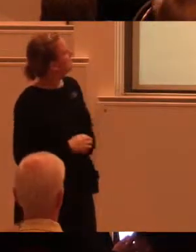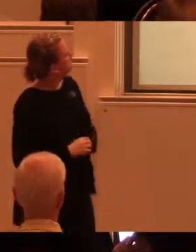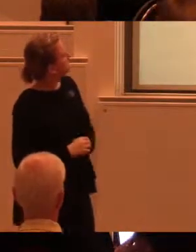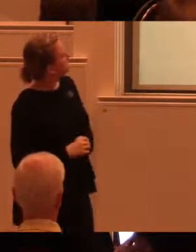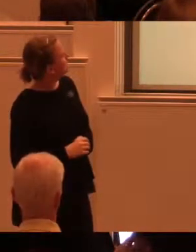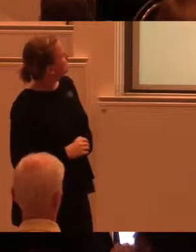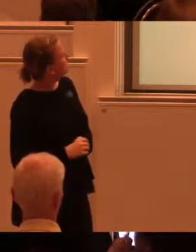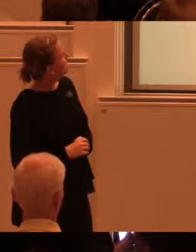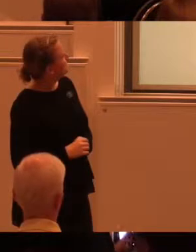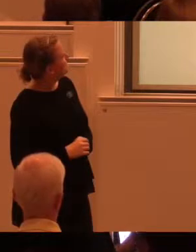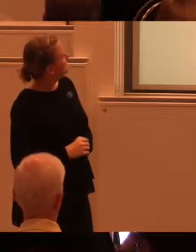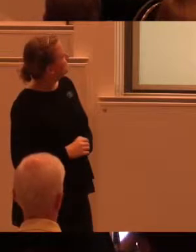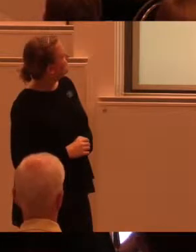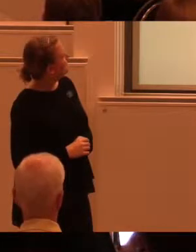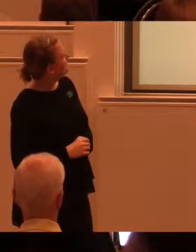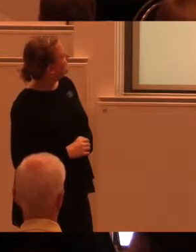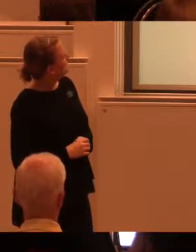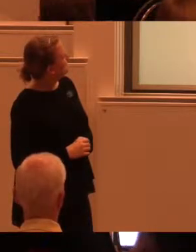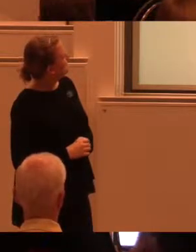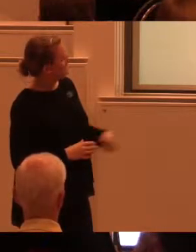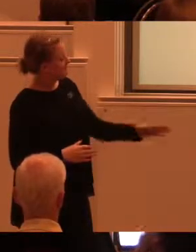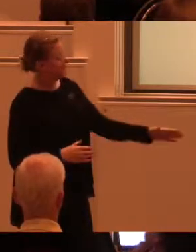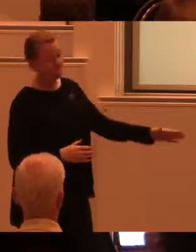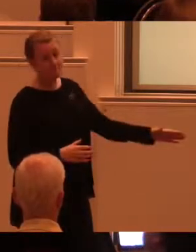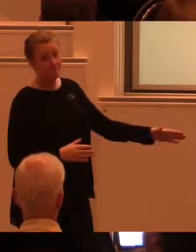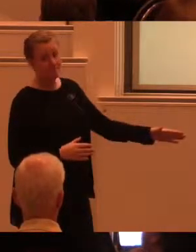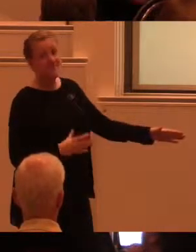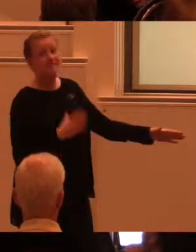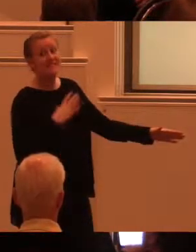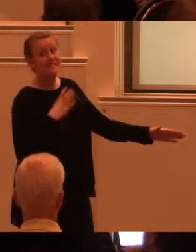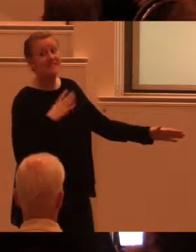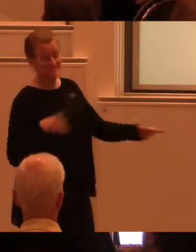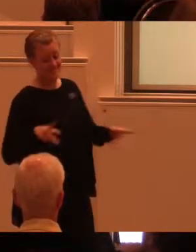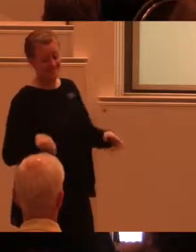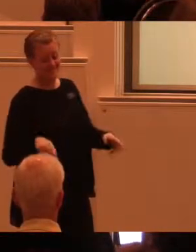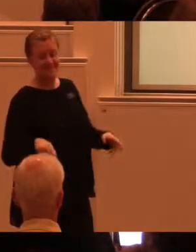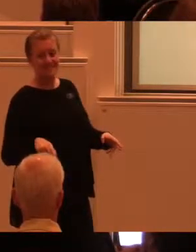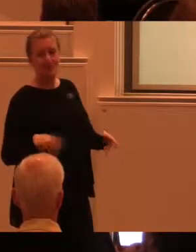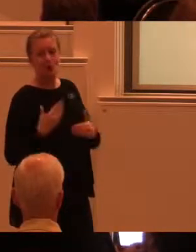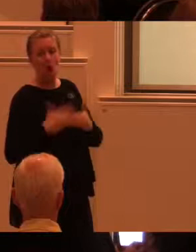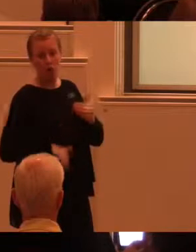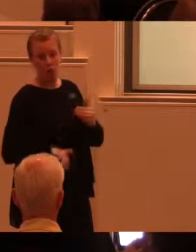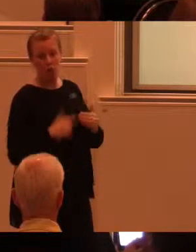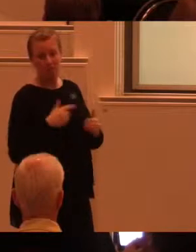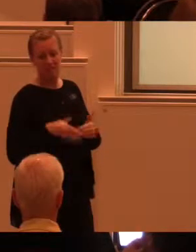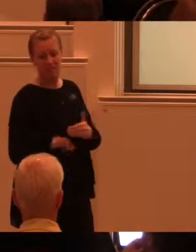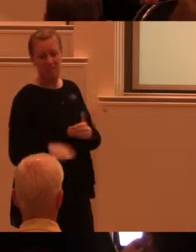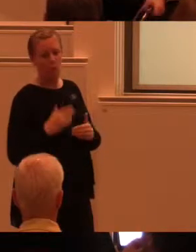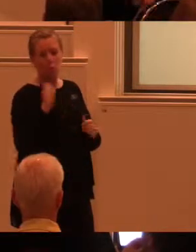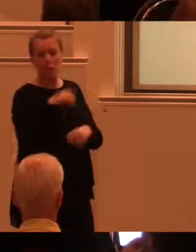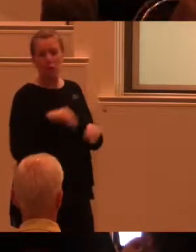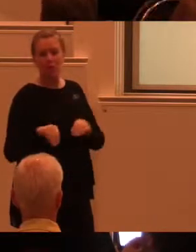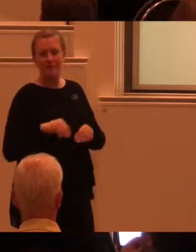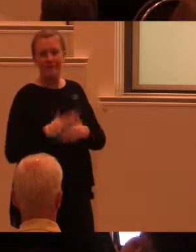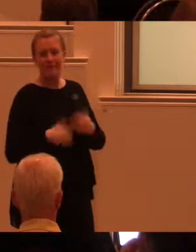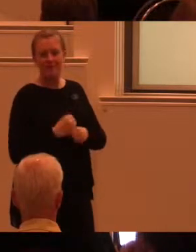social participation. Det kommer faktiskt en avslutning sen också där vi har tagit med en sak som inte heller går att översätta till engelska. Vi